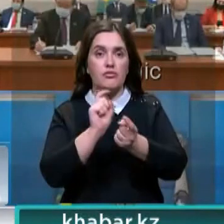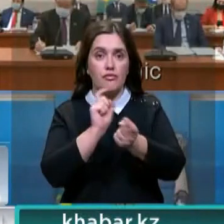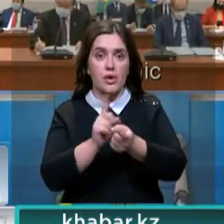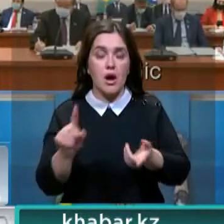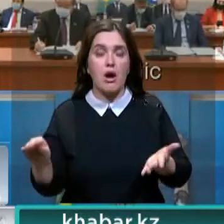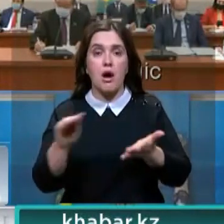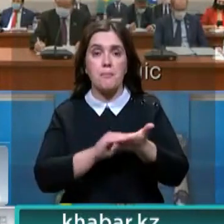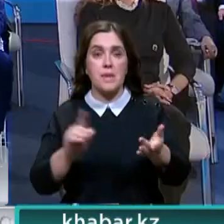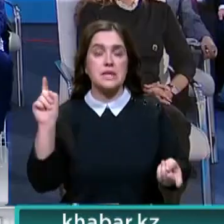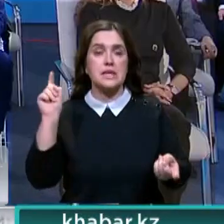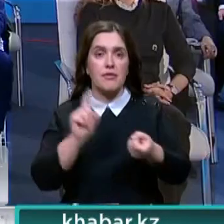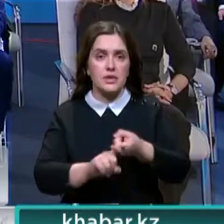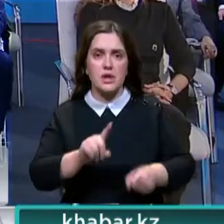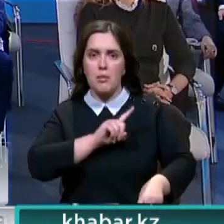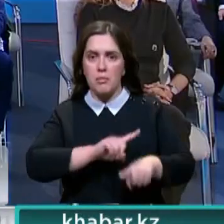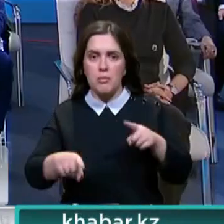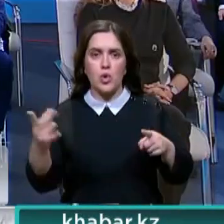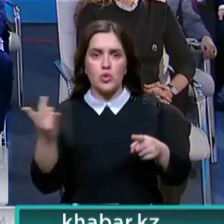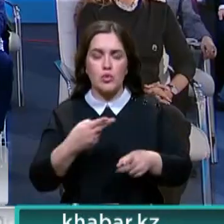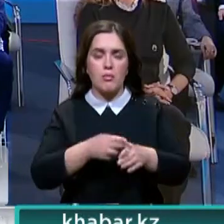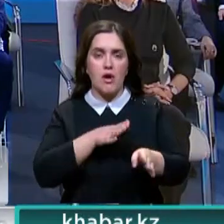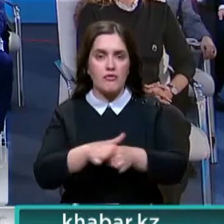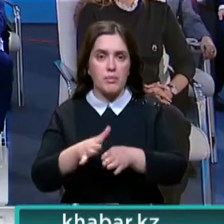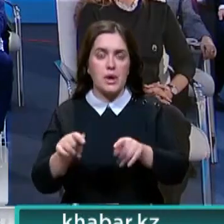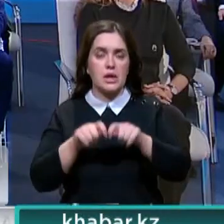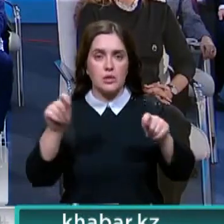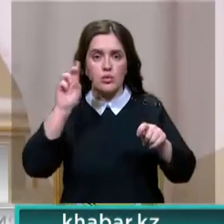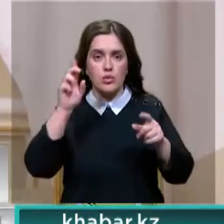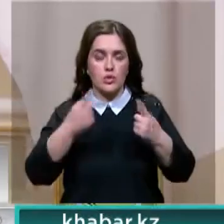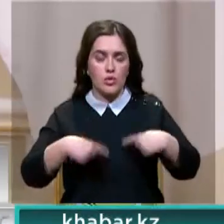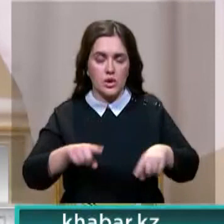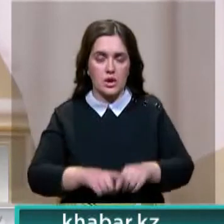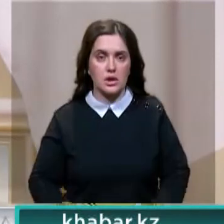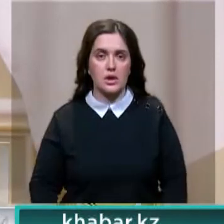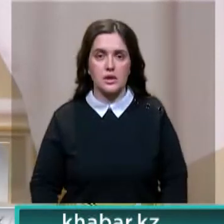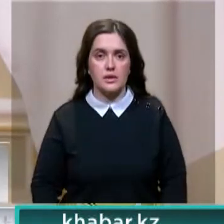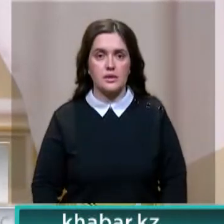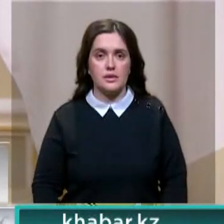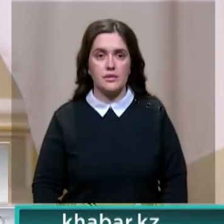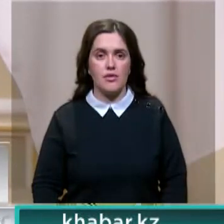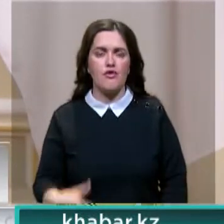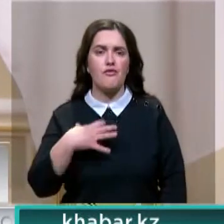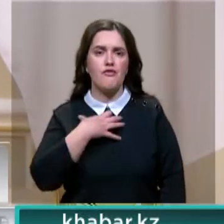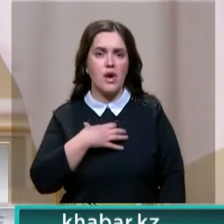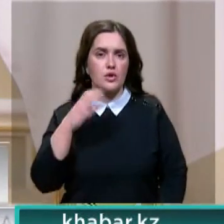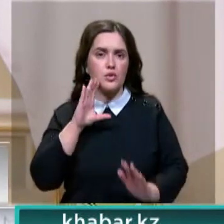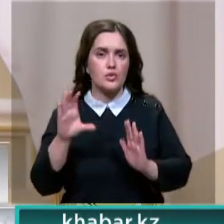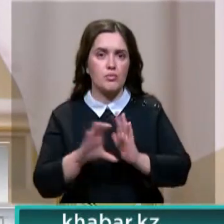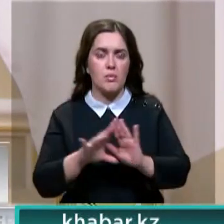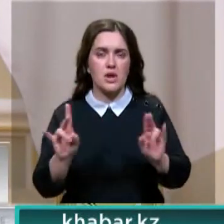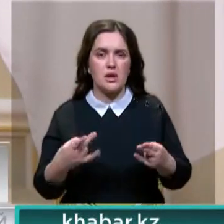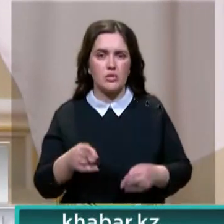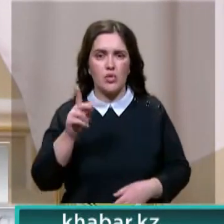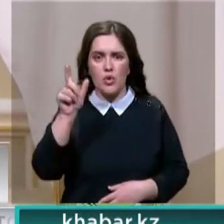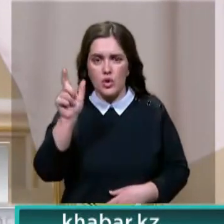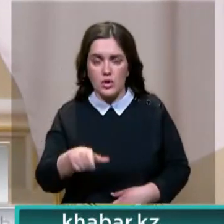все зависит от оперативности чиновников и открытости госорганов. Важно не идти на поводу недобросовестных людей,